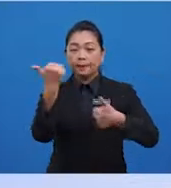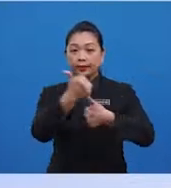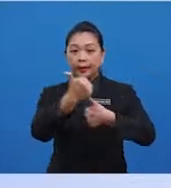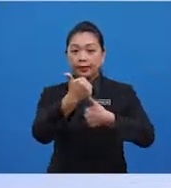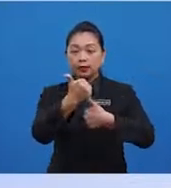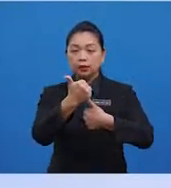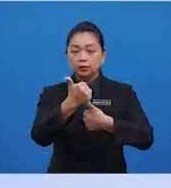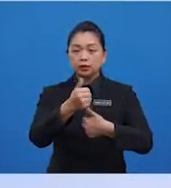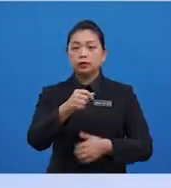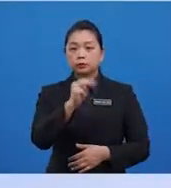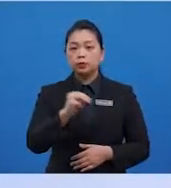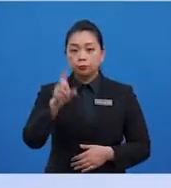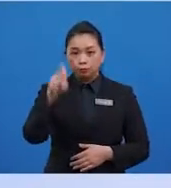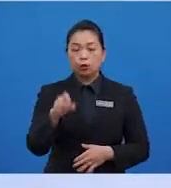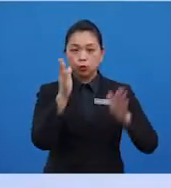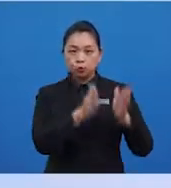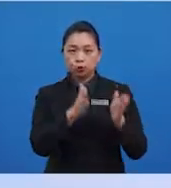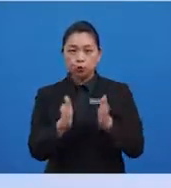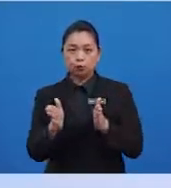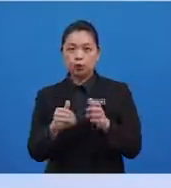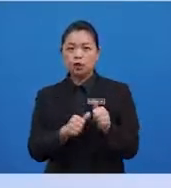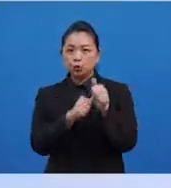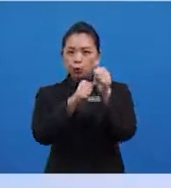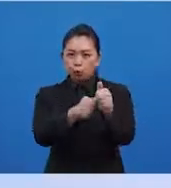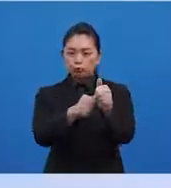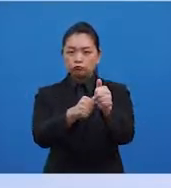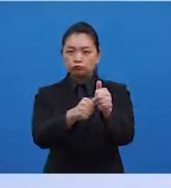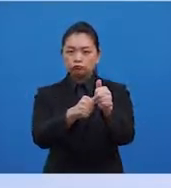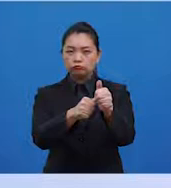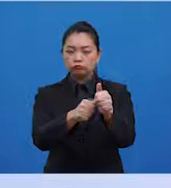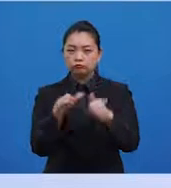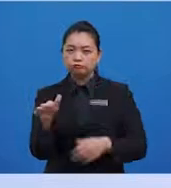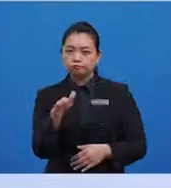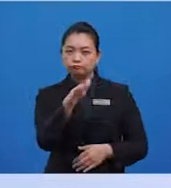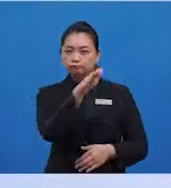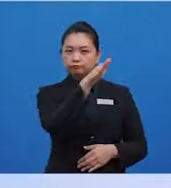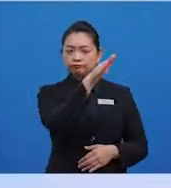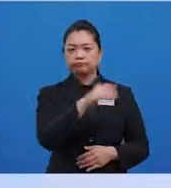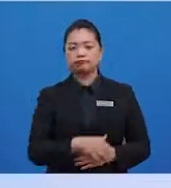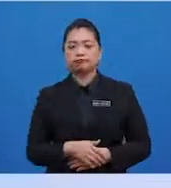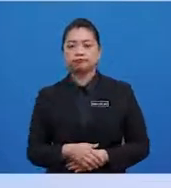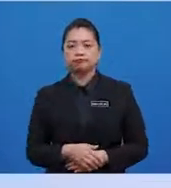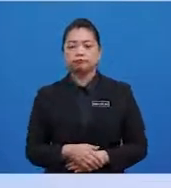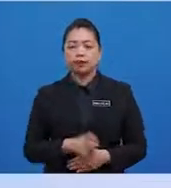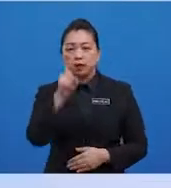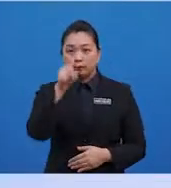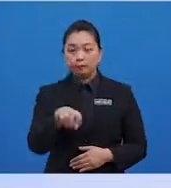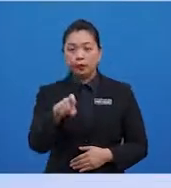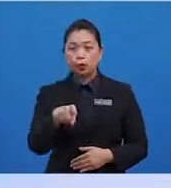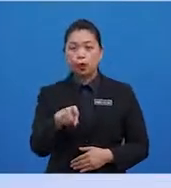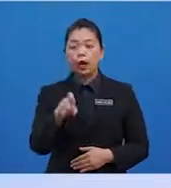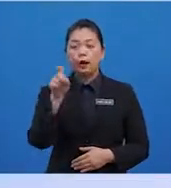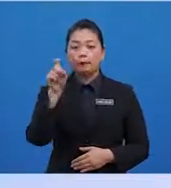murid-murid perlu menyusun data mengikut tertik. Langkah kedua, murid-murid perlu pastikan